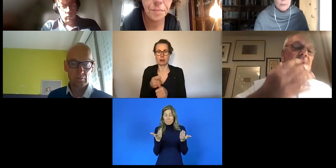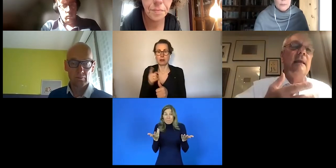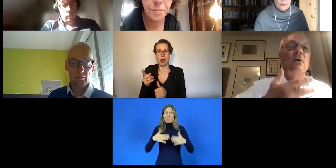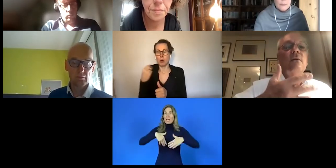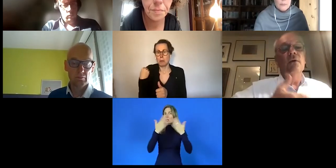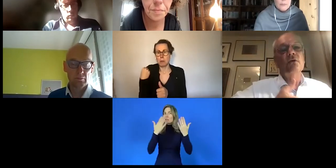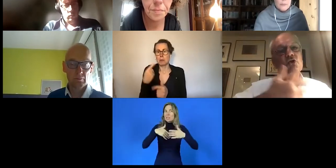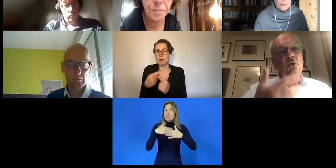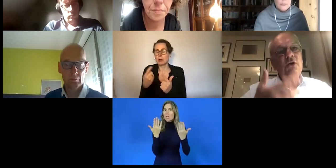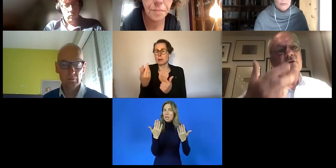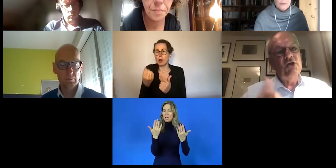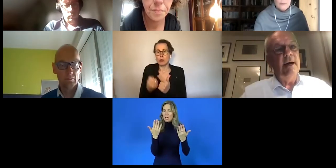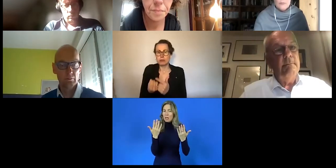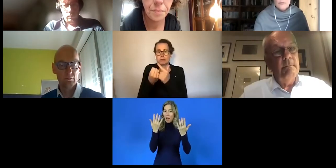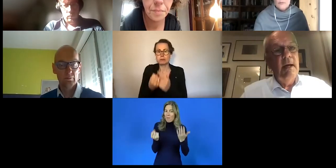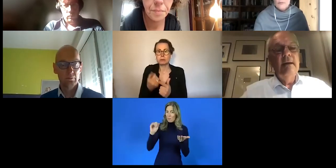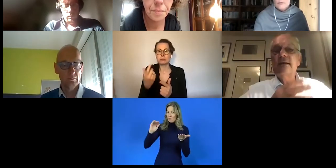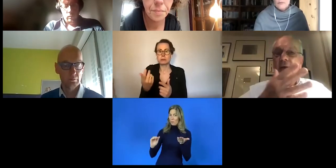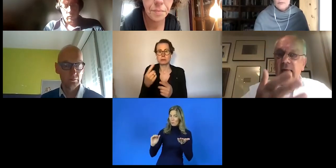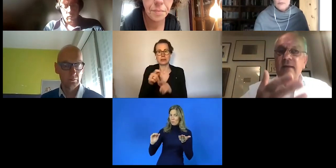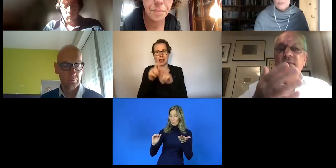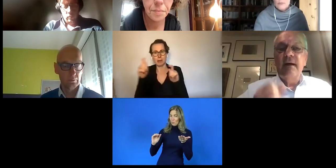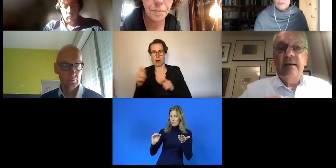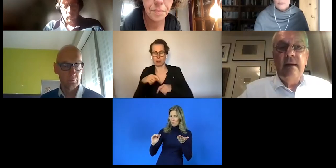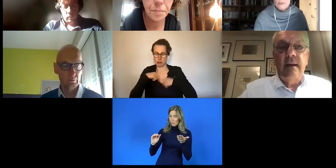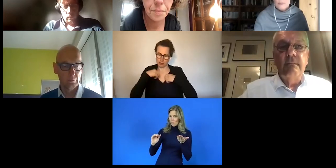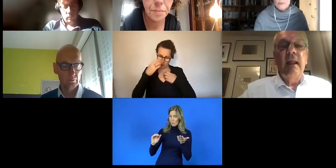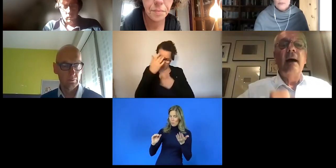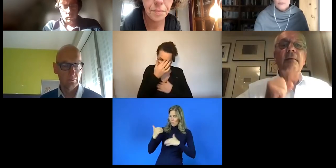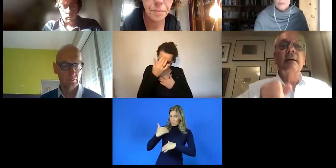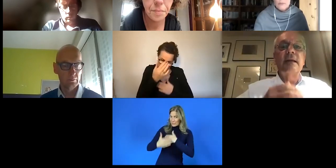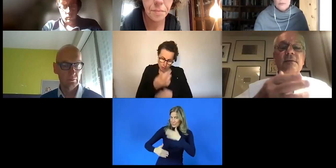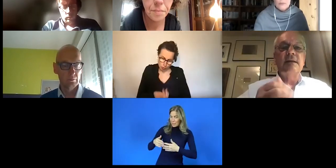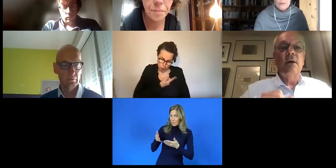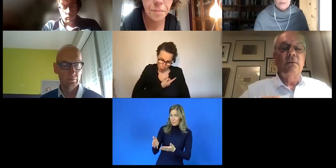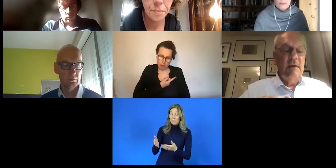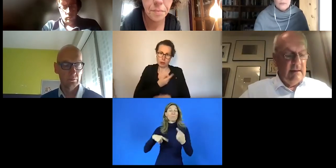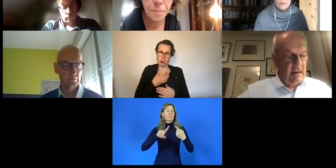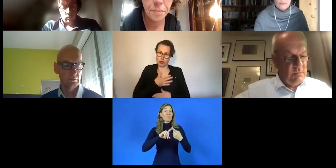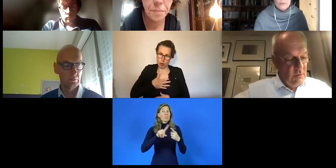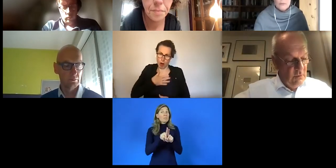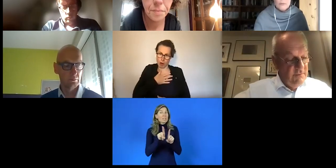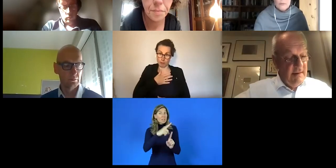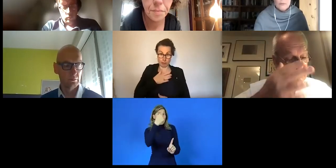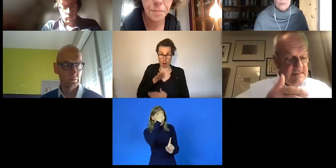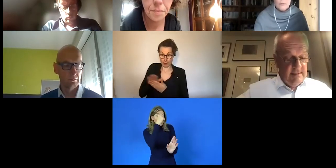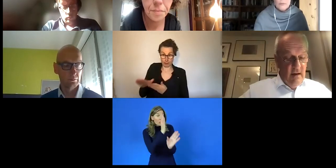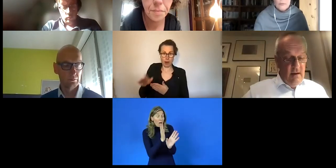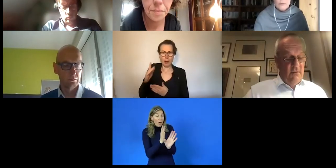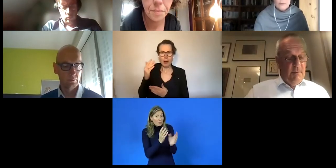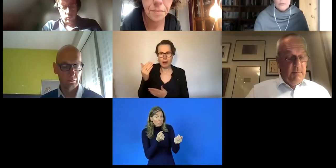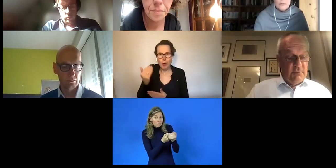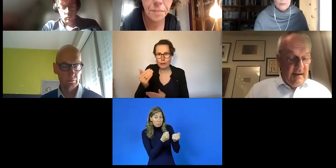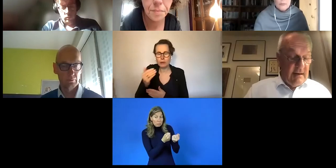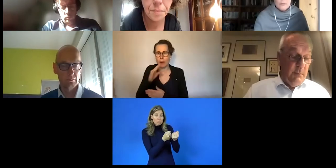Bewältigung von Schuld und Scham. Einfache Dinge, aber das wird sehr oft nicht angesprochen. Und wir haben das dann